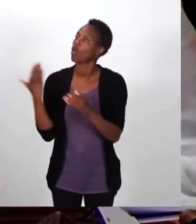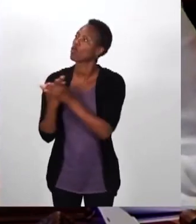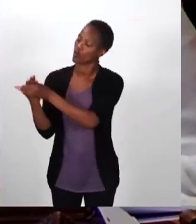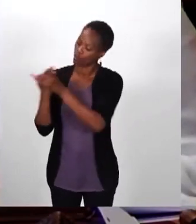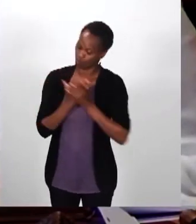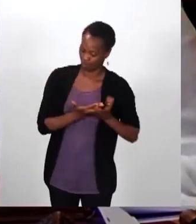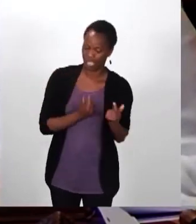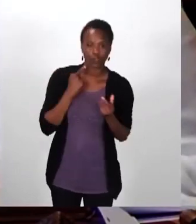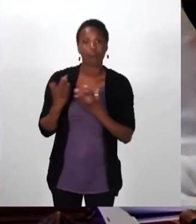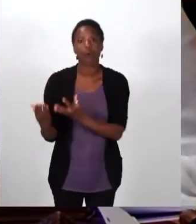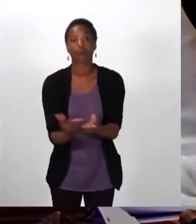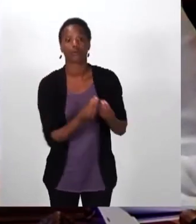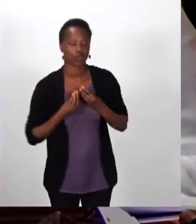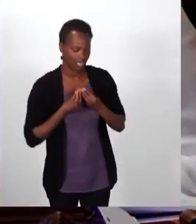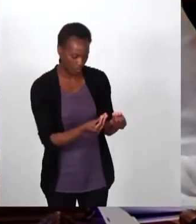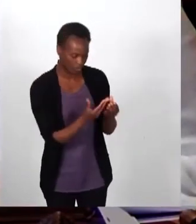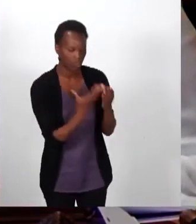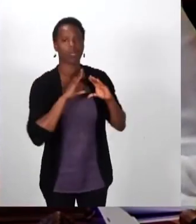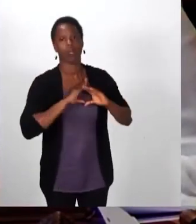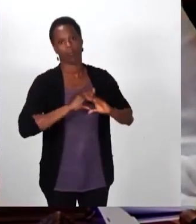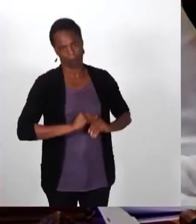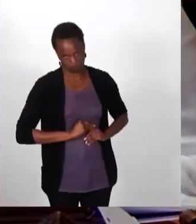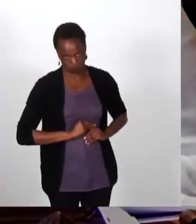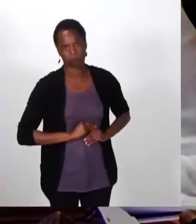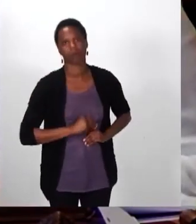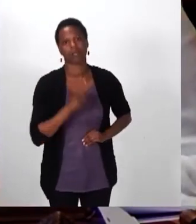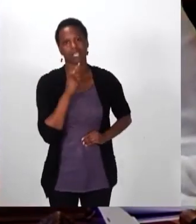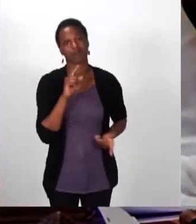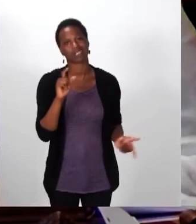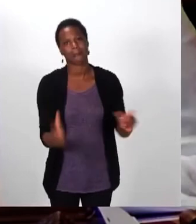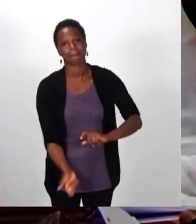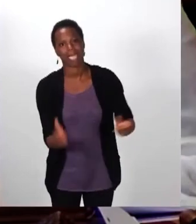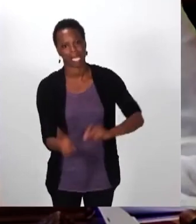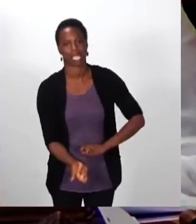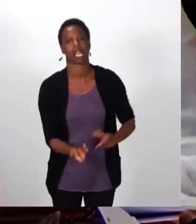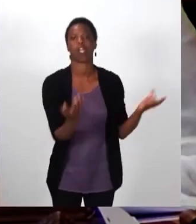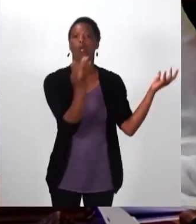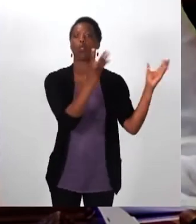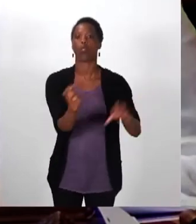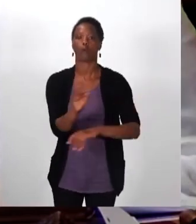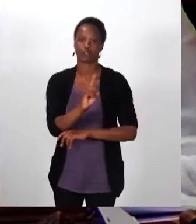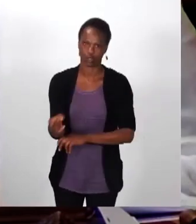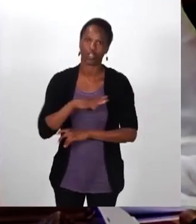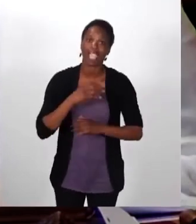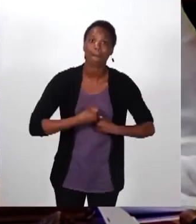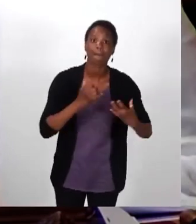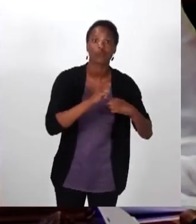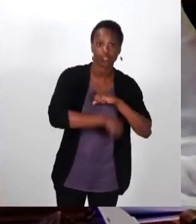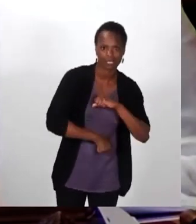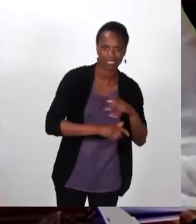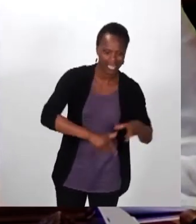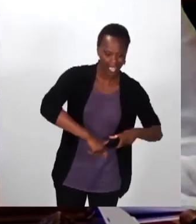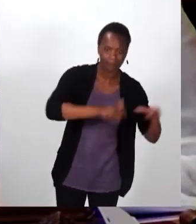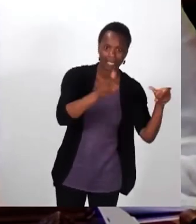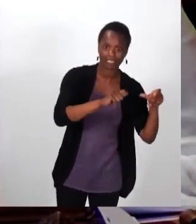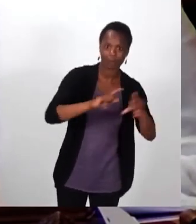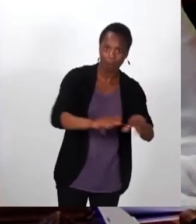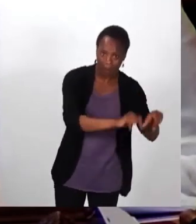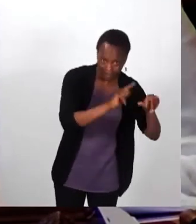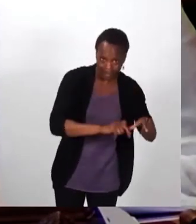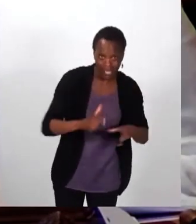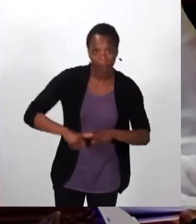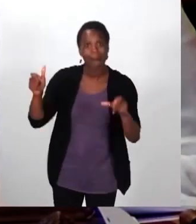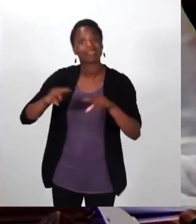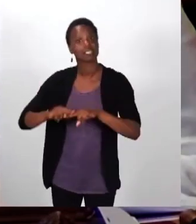les Bordelaises et les Bordelaises sur le fait qu n'y pas 900 périls. Je répète qu'il y plusieurs types de périls. y des bâtiments occupés, non occupés, qu'il y en a beaucoup moins, et que,